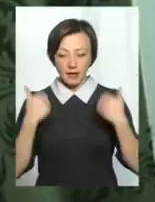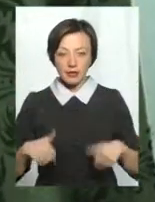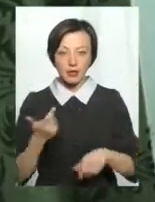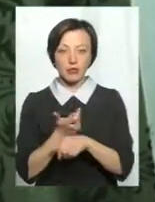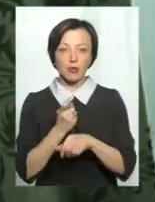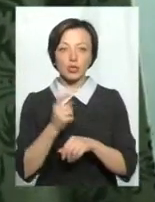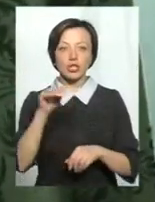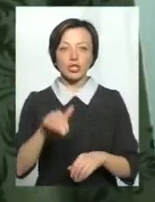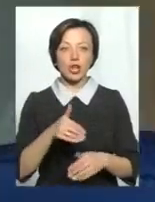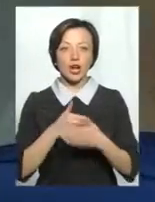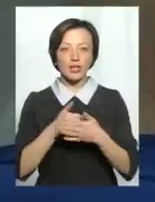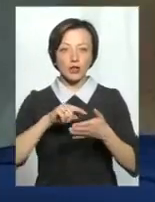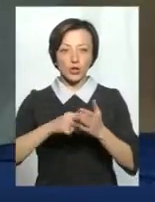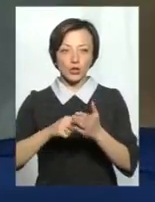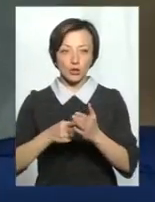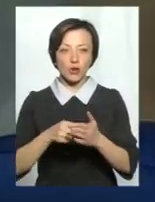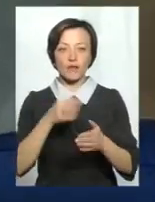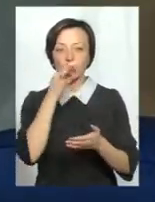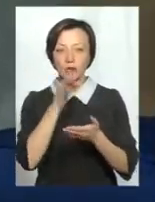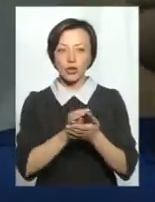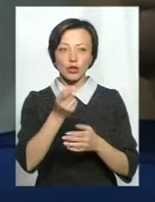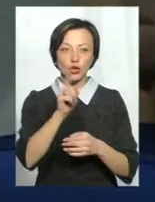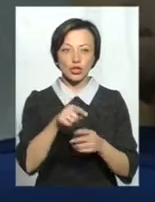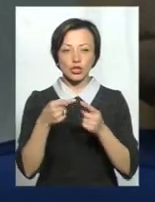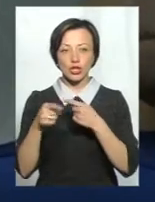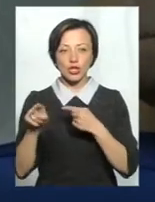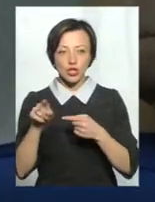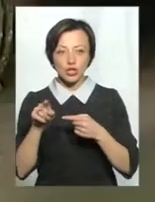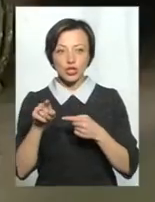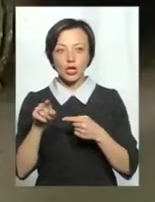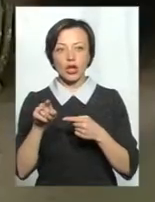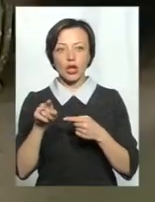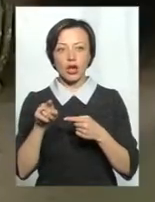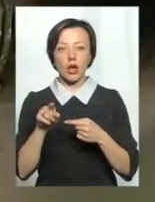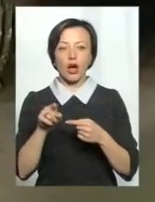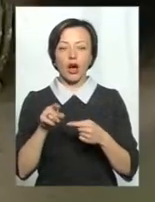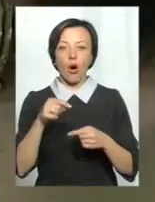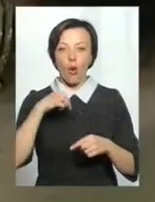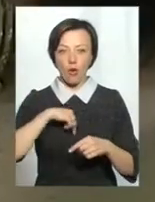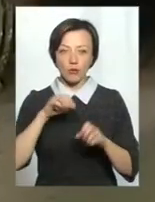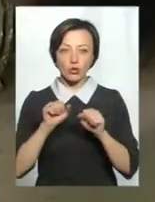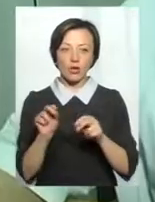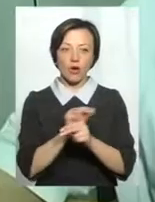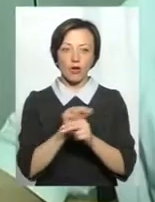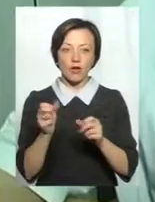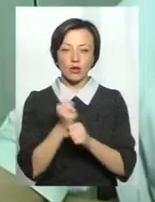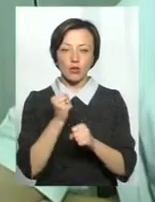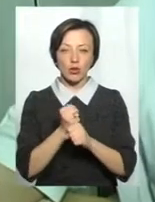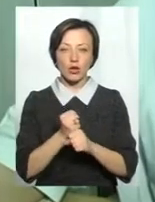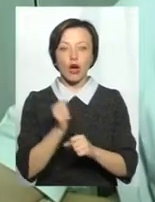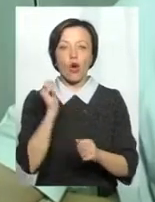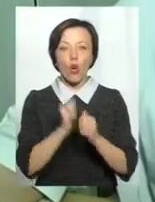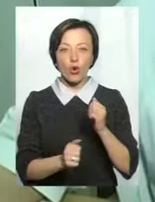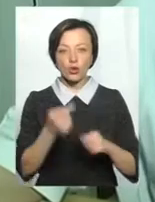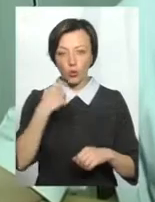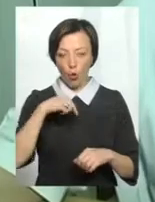тисячу активних точок, які відповідають за той чи інший орган. Впливаючи на них, можна коригувати роботу організму. Кожен орган